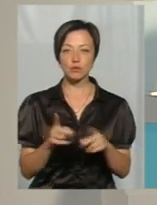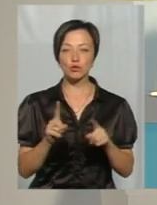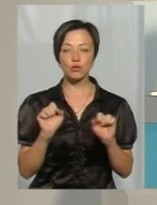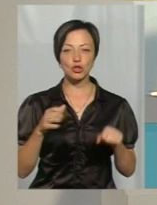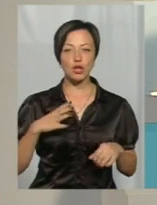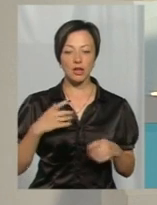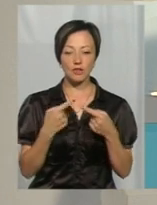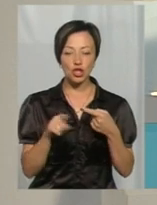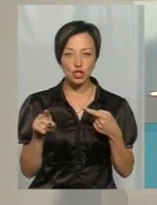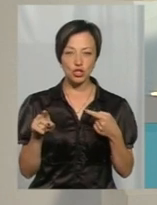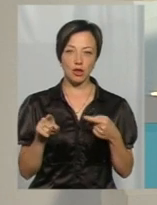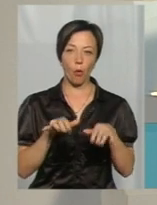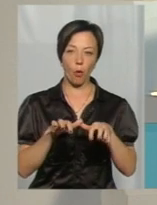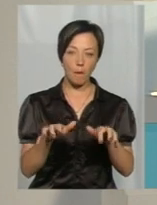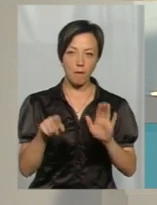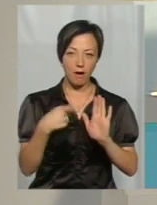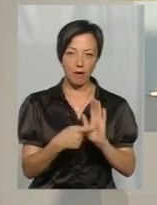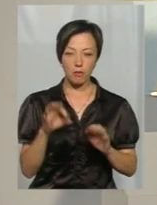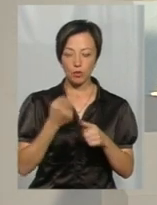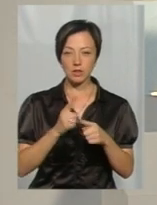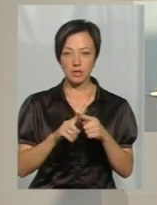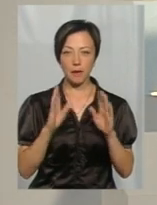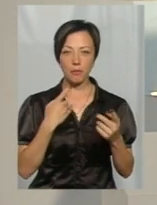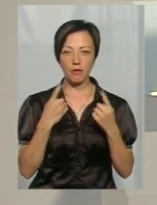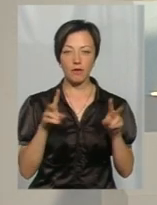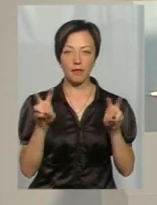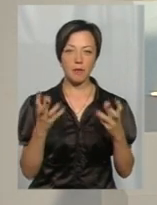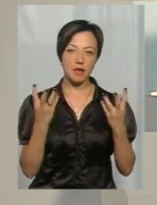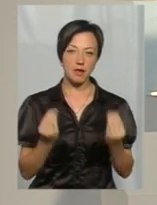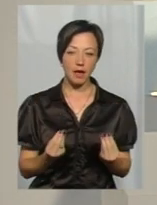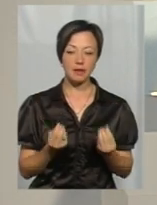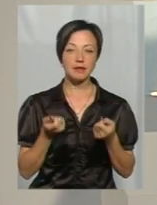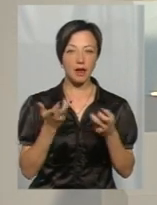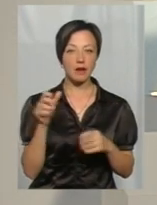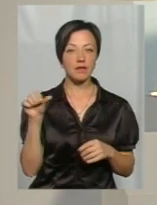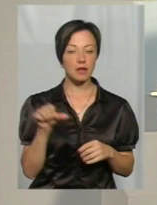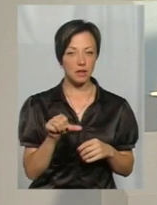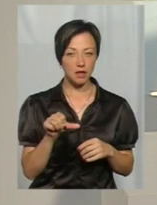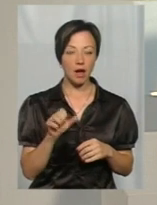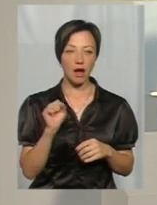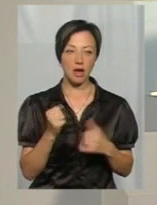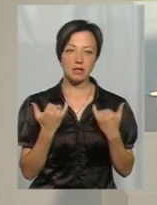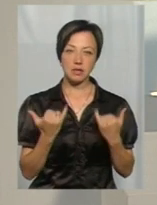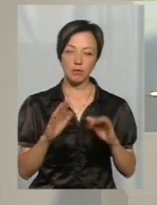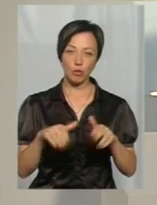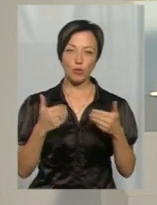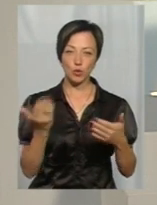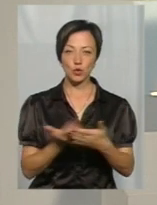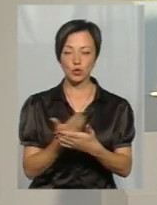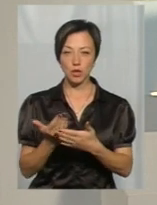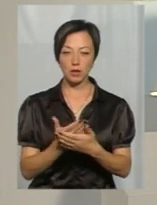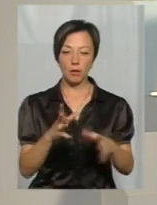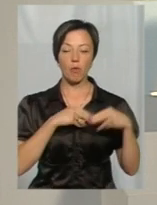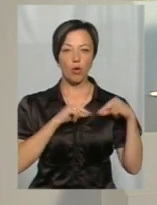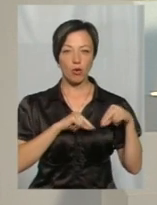можна чекати від інших комах, про це поговоримо у темі дня, але вже за декілька хвилин. А зараз пропоную сюжет. Мої